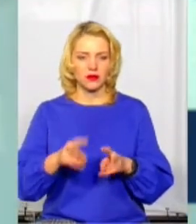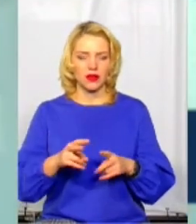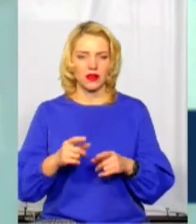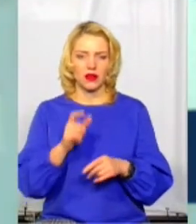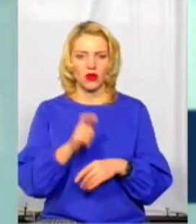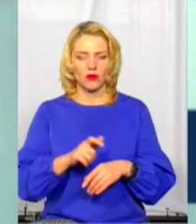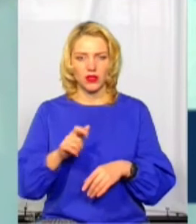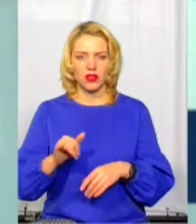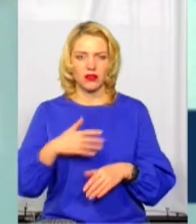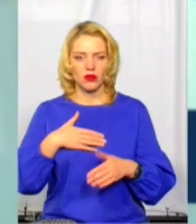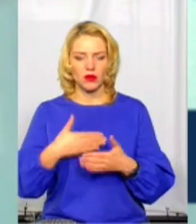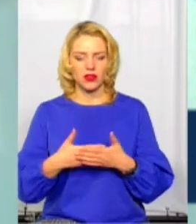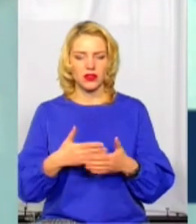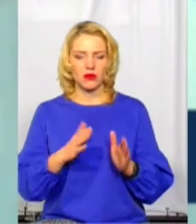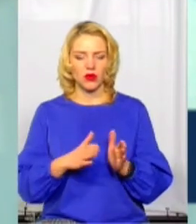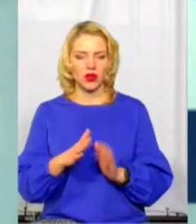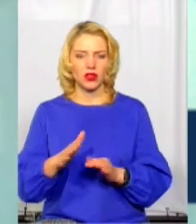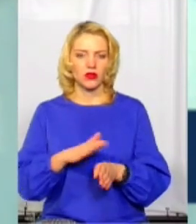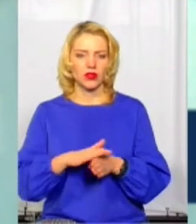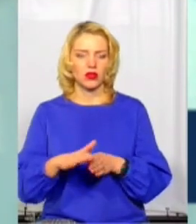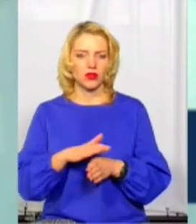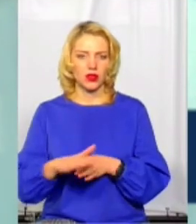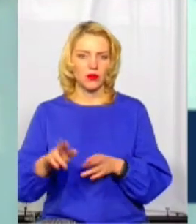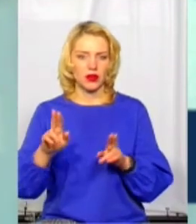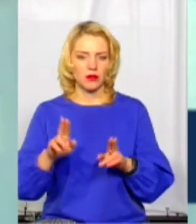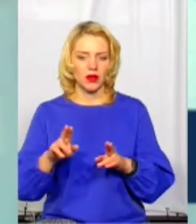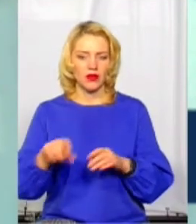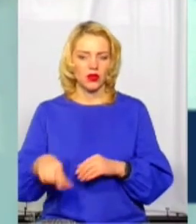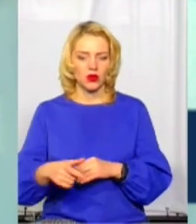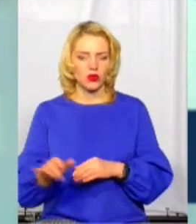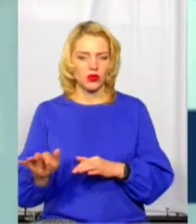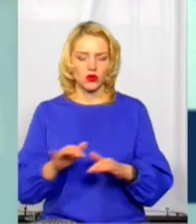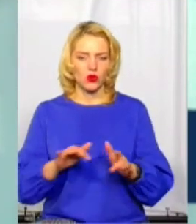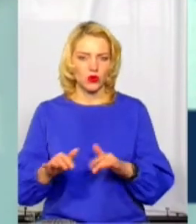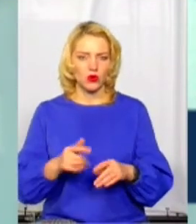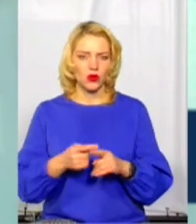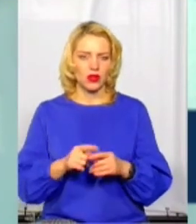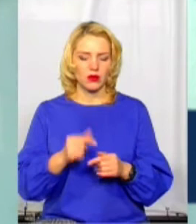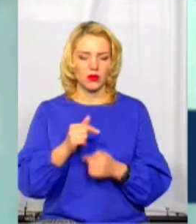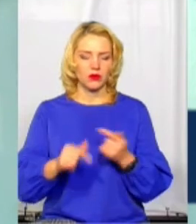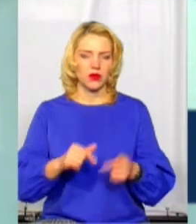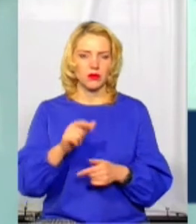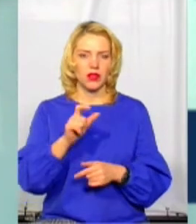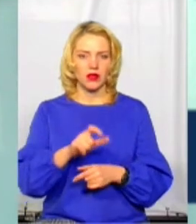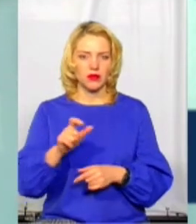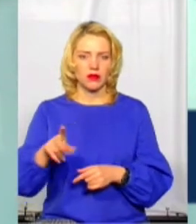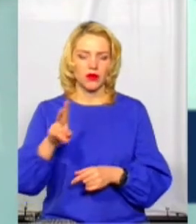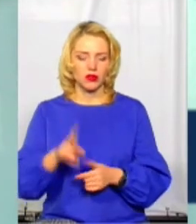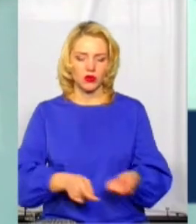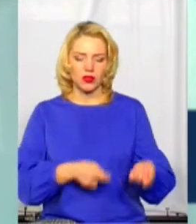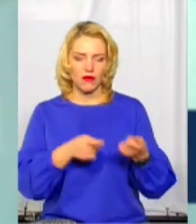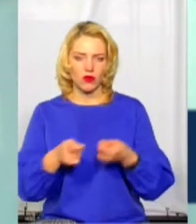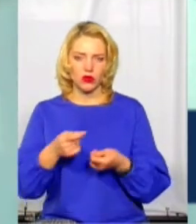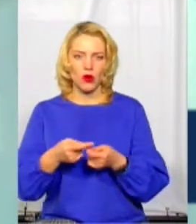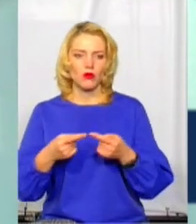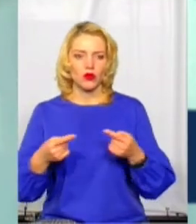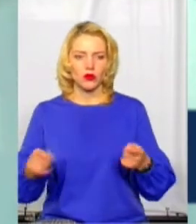порядок і, відповідно, дотримання правил дорожнього руху саме тими підприємцями, які завозять на Різдвяний ярмарок продукцію, тобто,